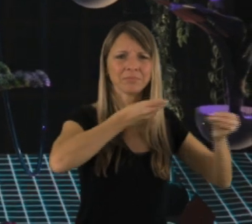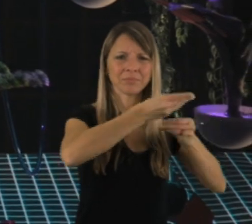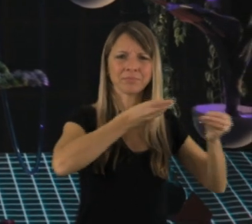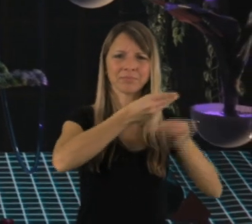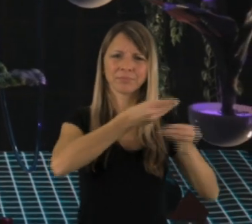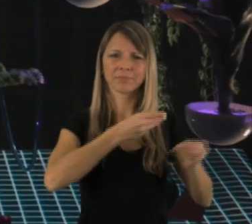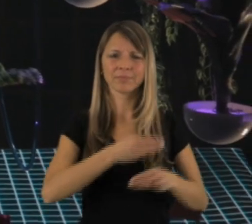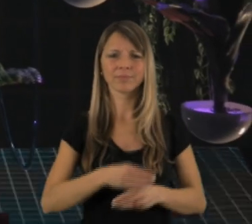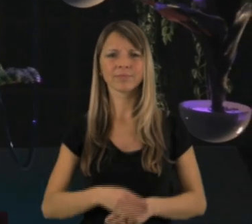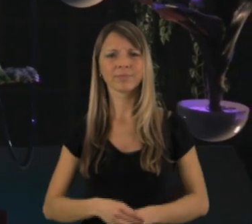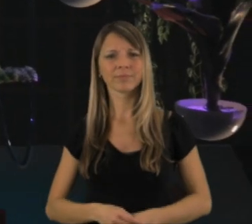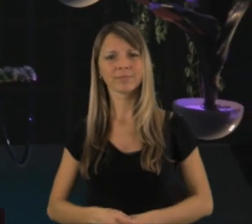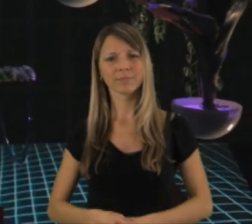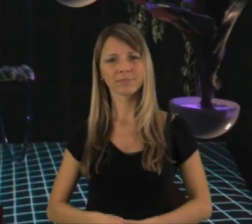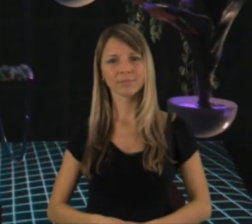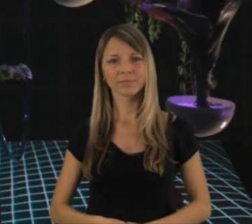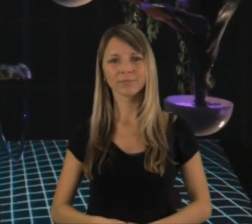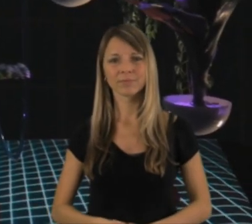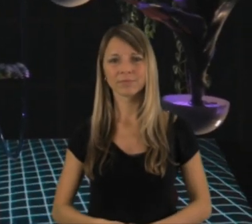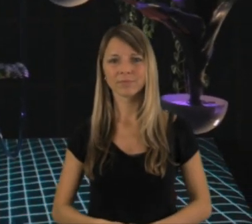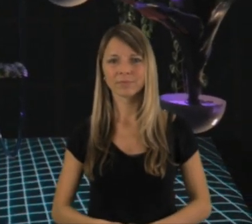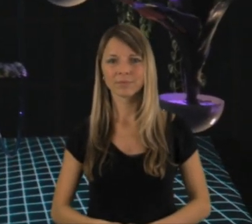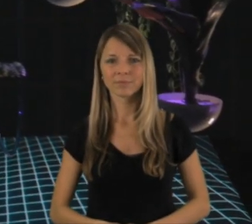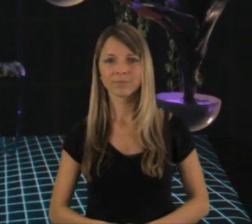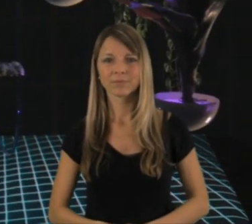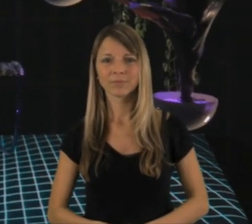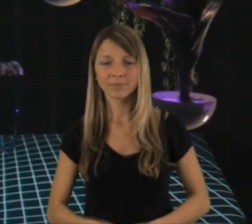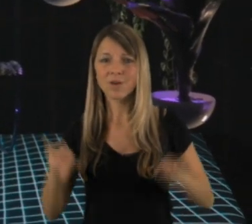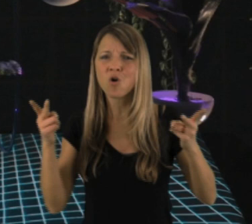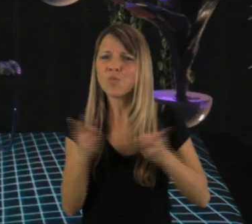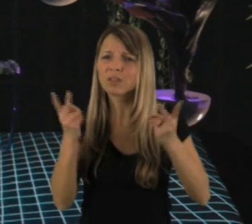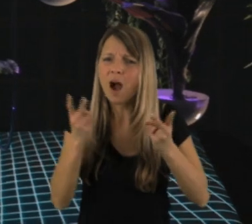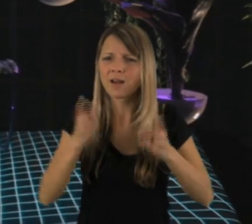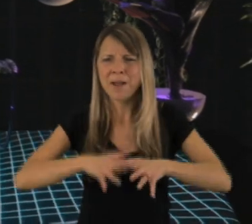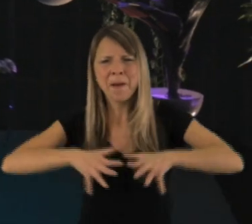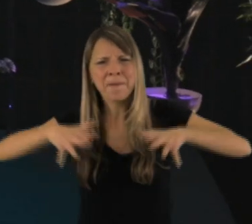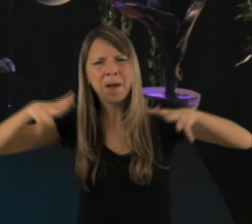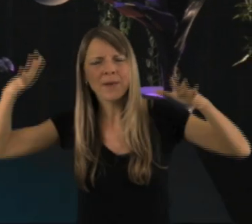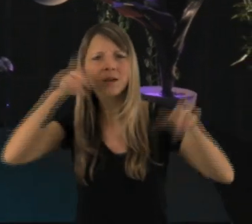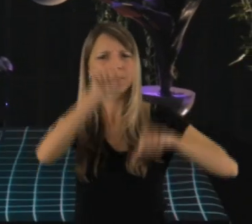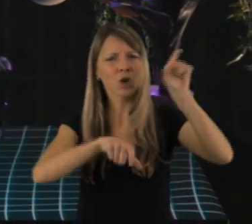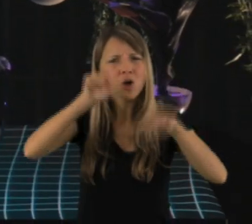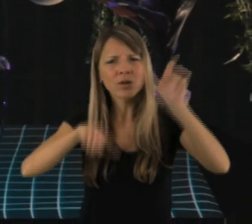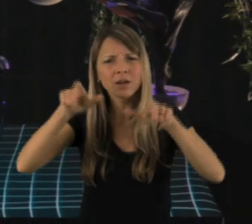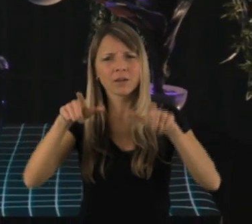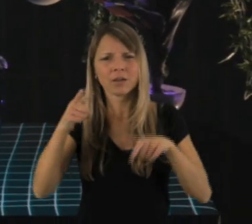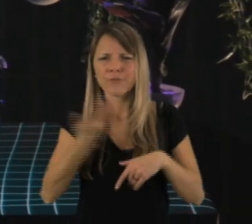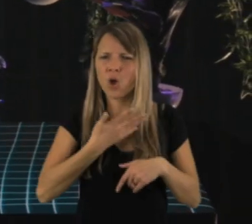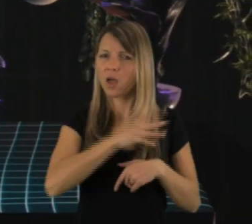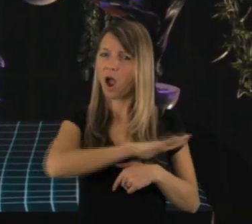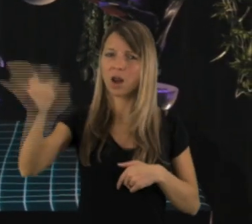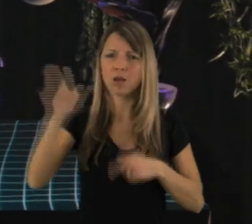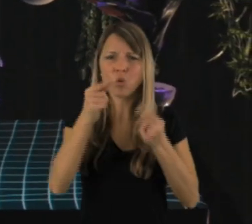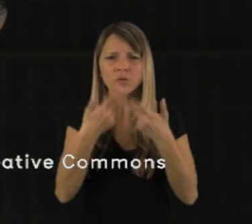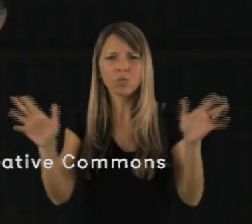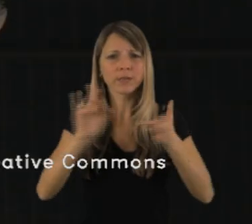per Kulturflatrate, Verwerter-Tantiemen, freiwillige Spenden oder eine Kombination aus allem. Eine andere Alternative ist, dass immer mehr Menschen